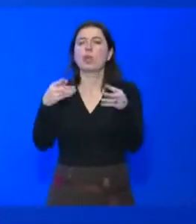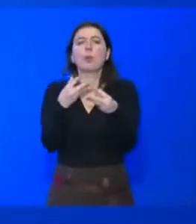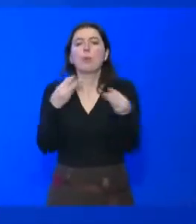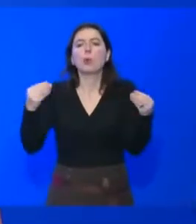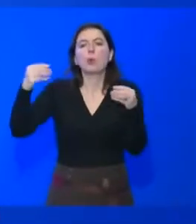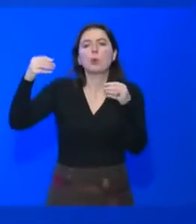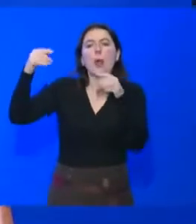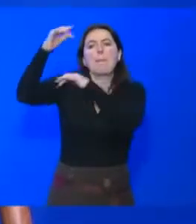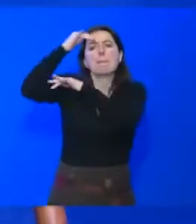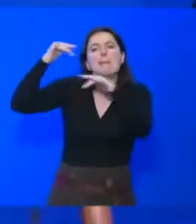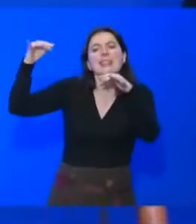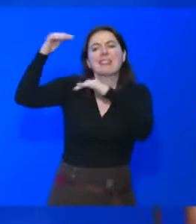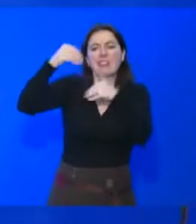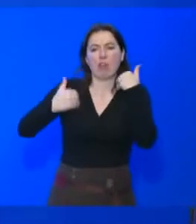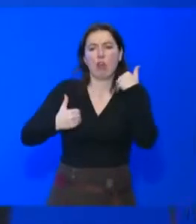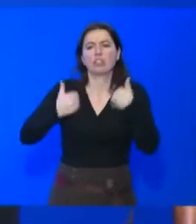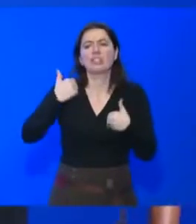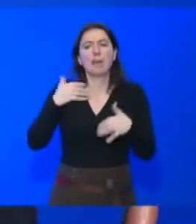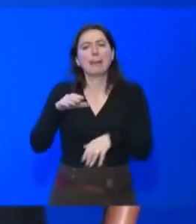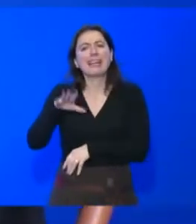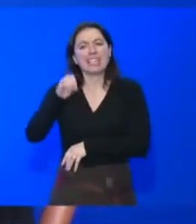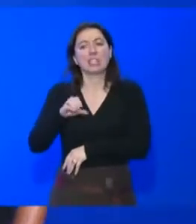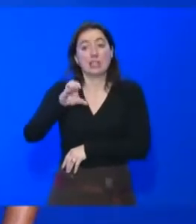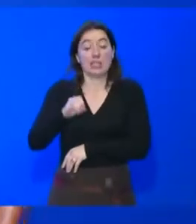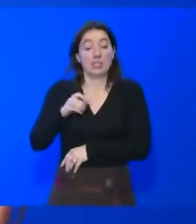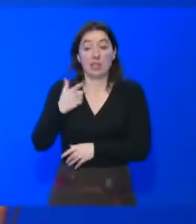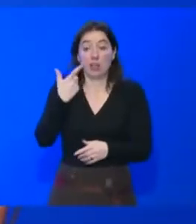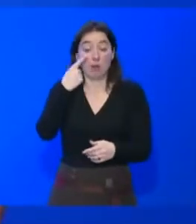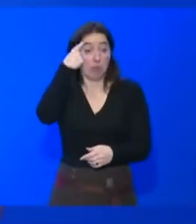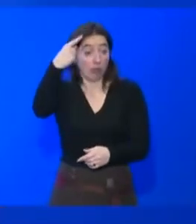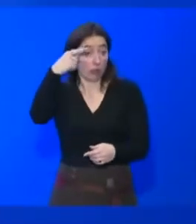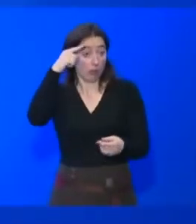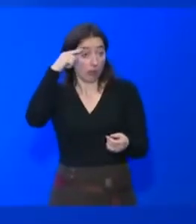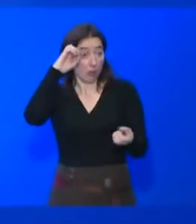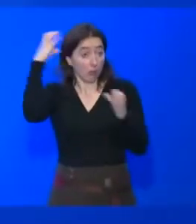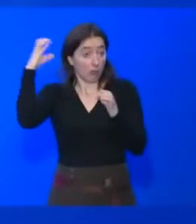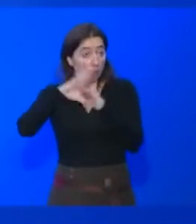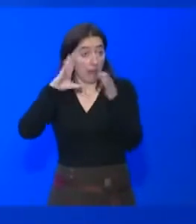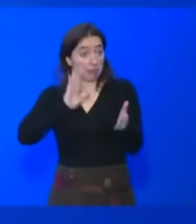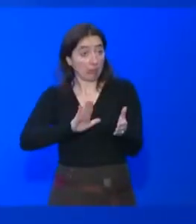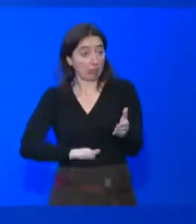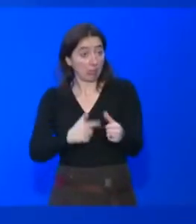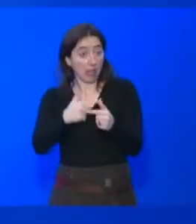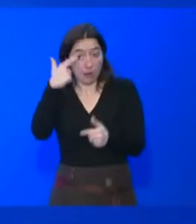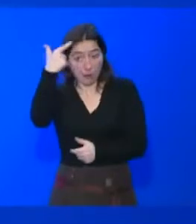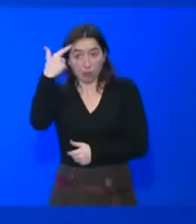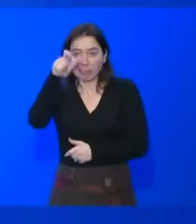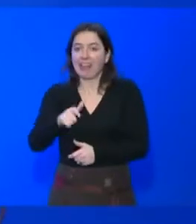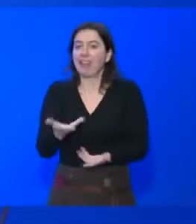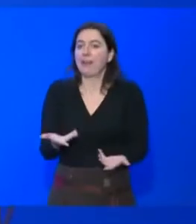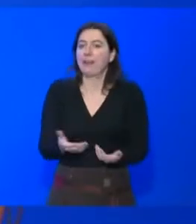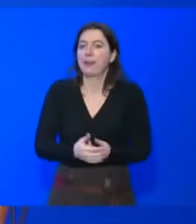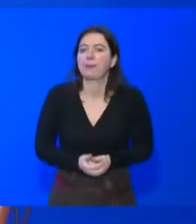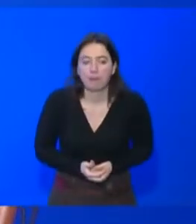du style de quelques clichés dont je vous ai cité tout à l'heure. Et puis, maintenant, on se dit, ces personnes handicapées,